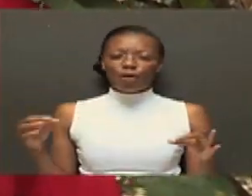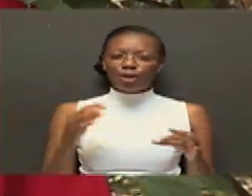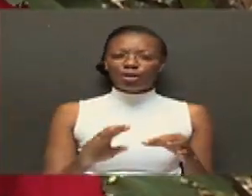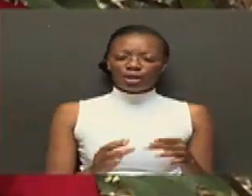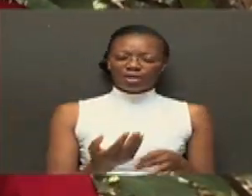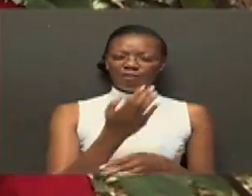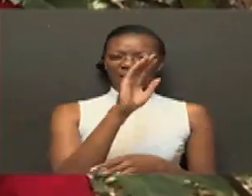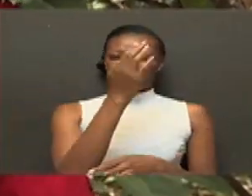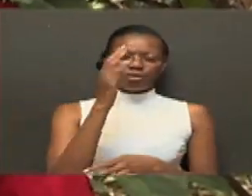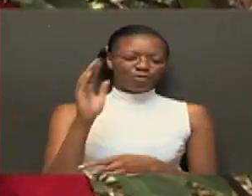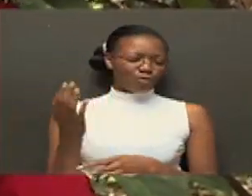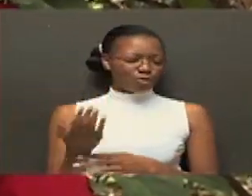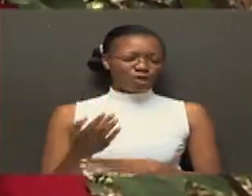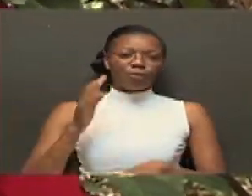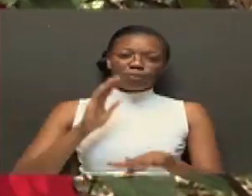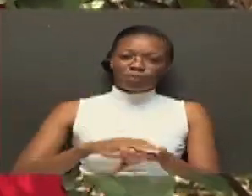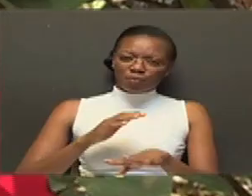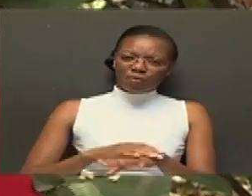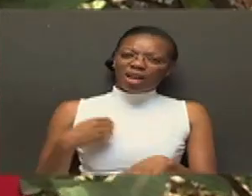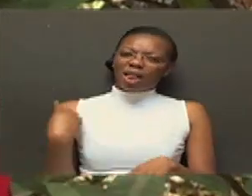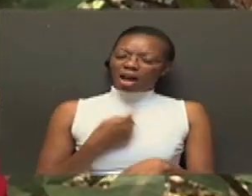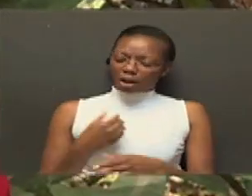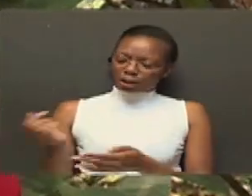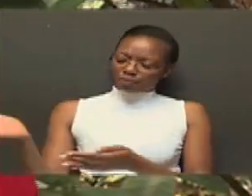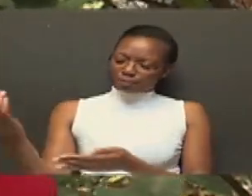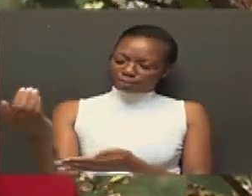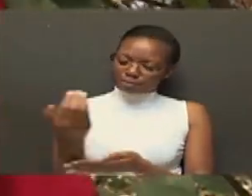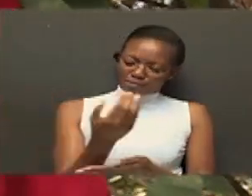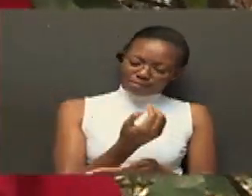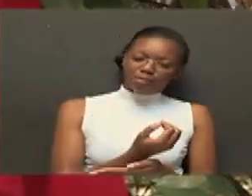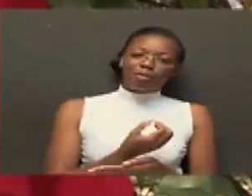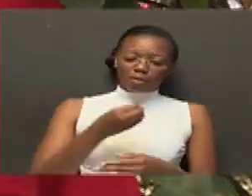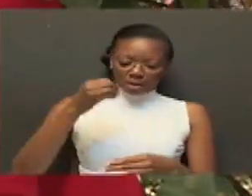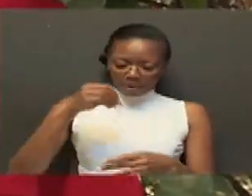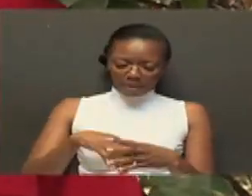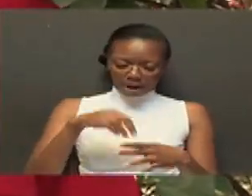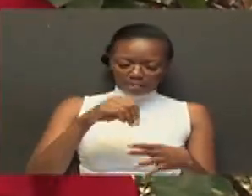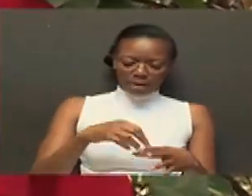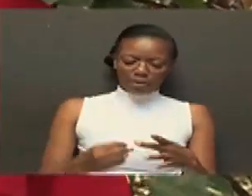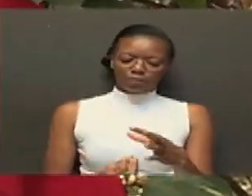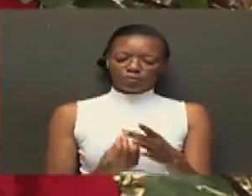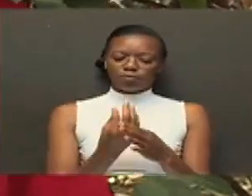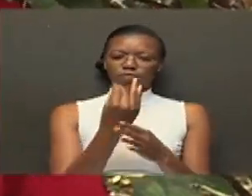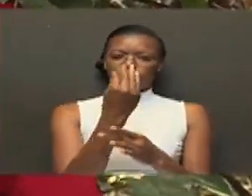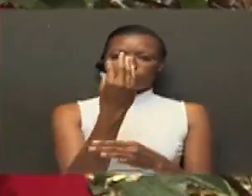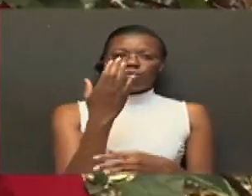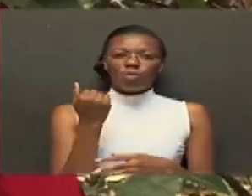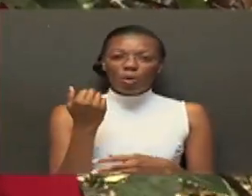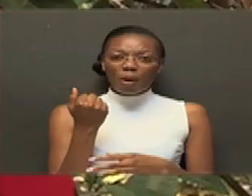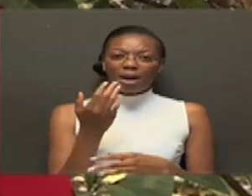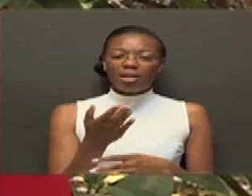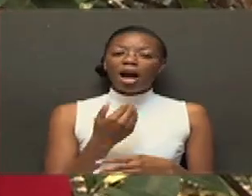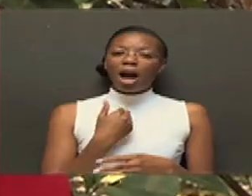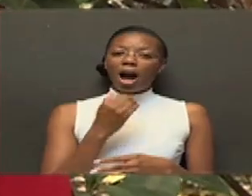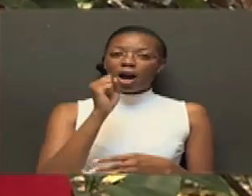kwenye mayangu, tu riuweza kuikuza, tukitumia hiyo tekniki ya tissue culture juu beguzake